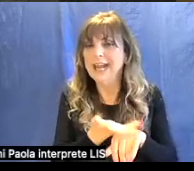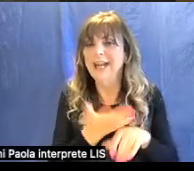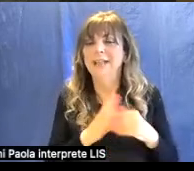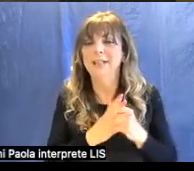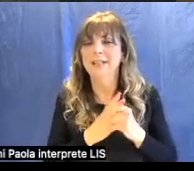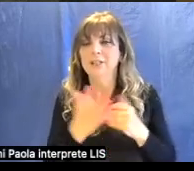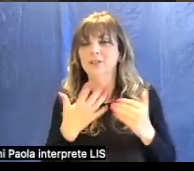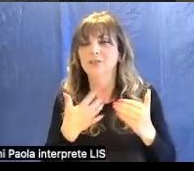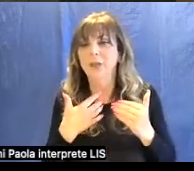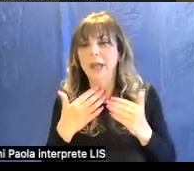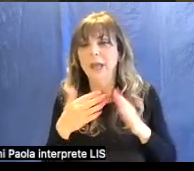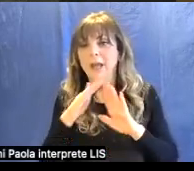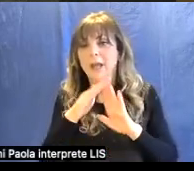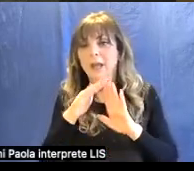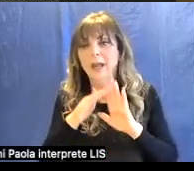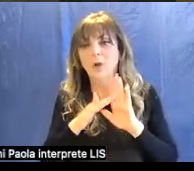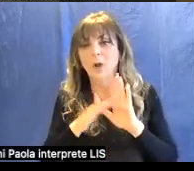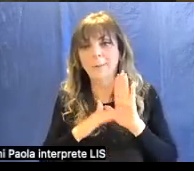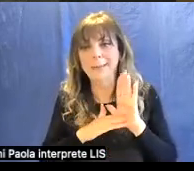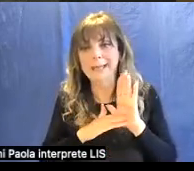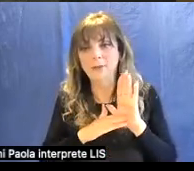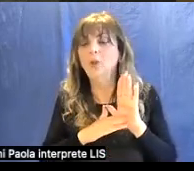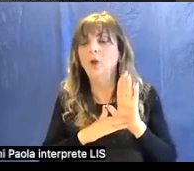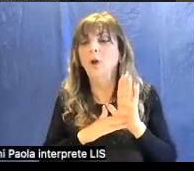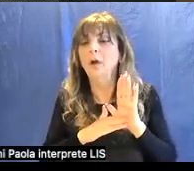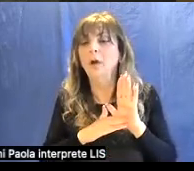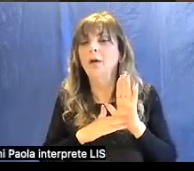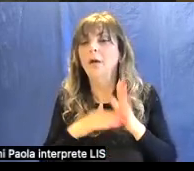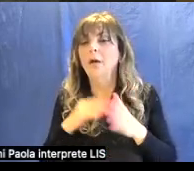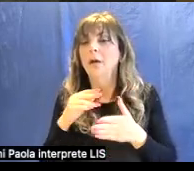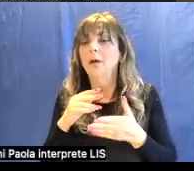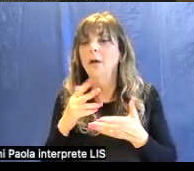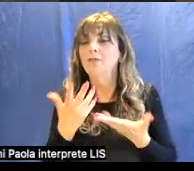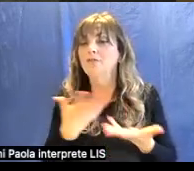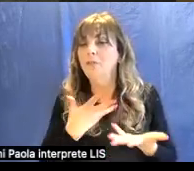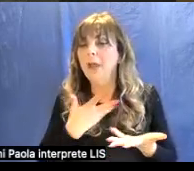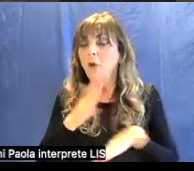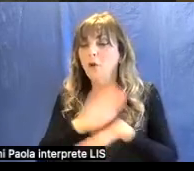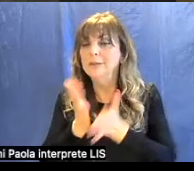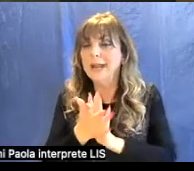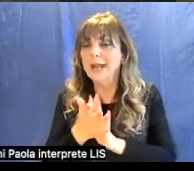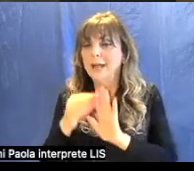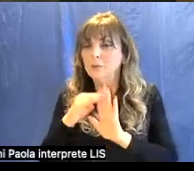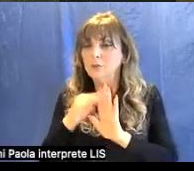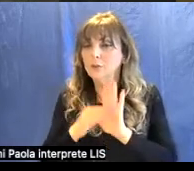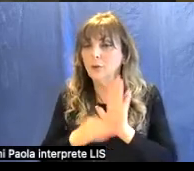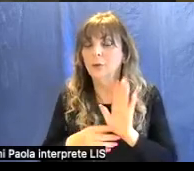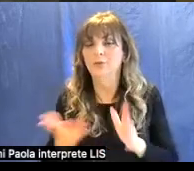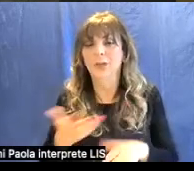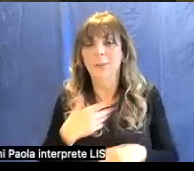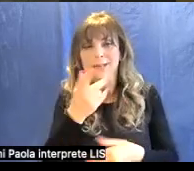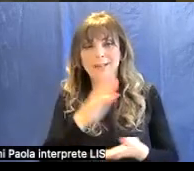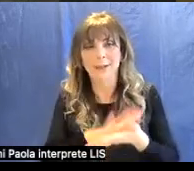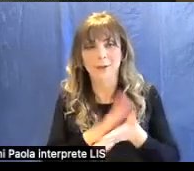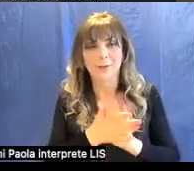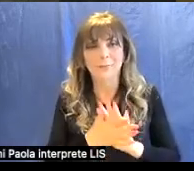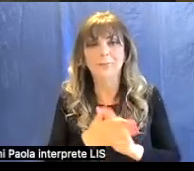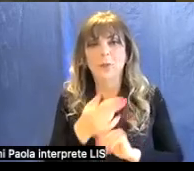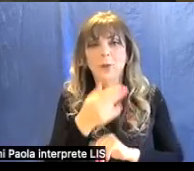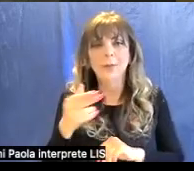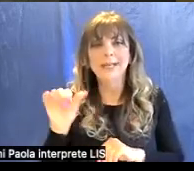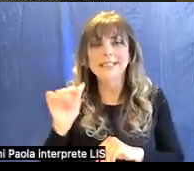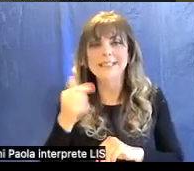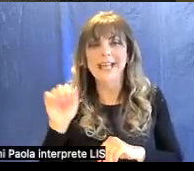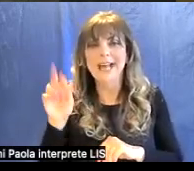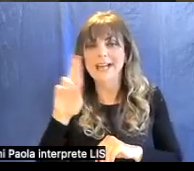da contratti quindi per esempio c'è questo contratto per un pittore che si chiama Gerardo Starnina di